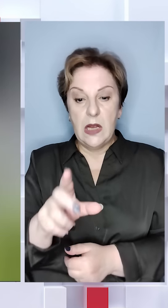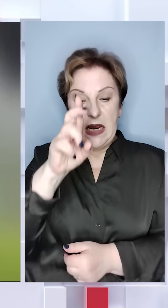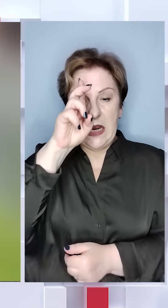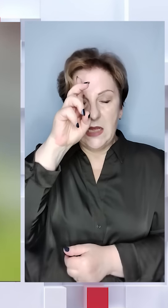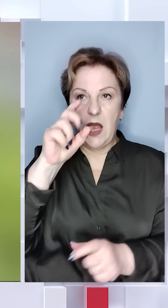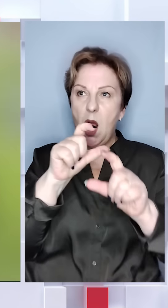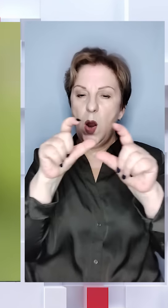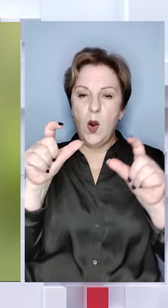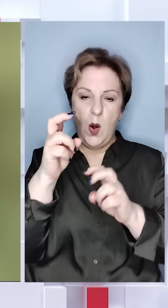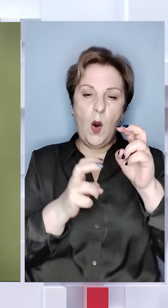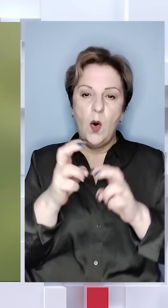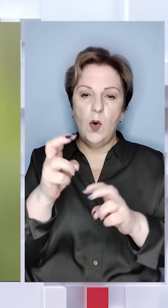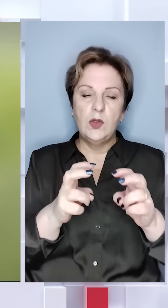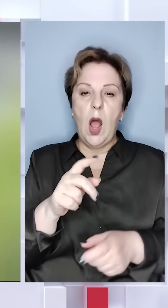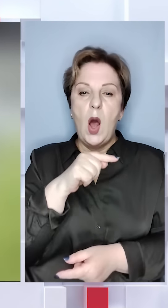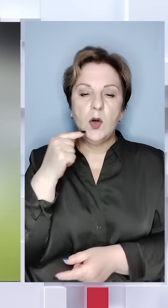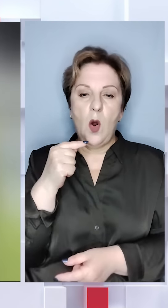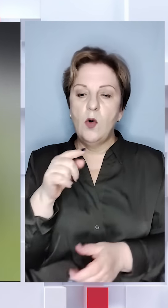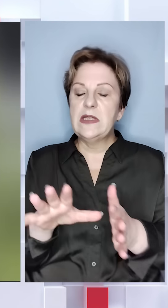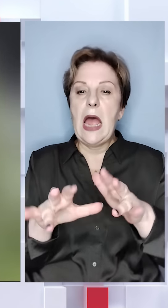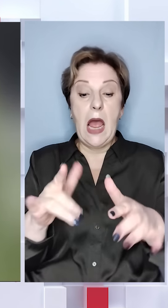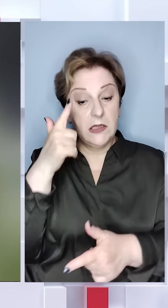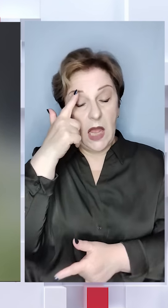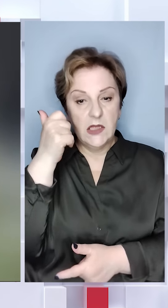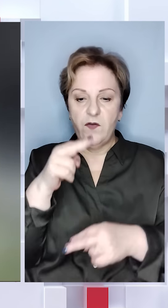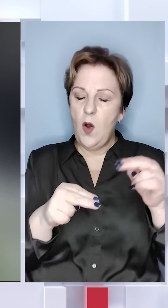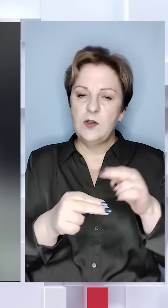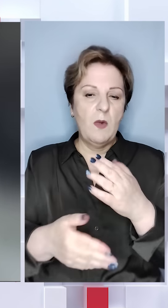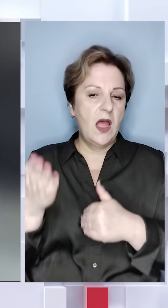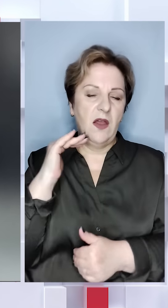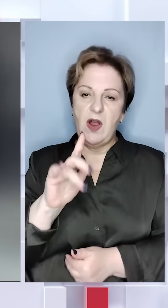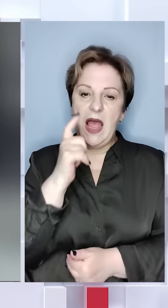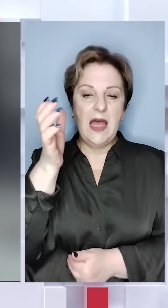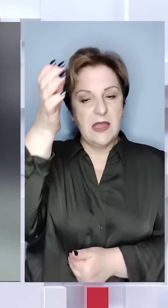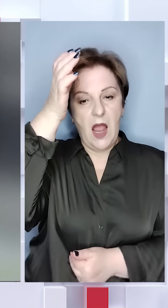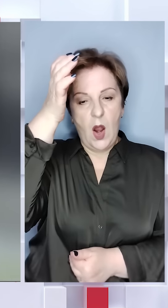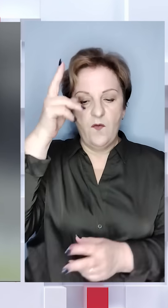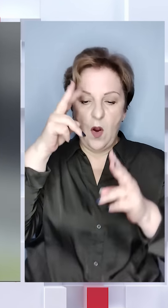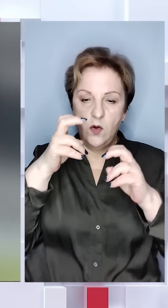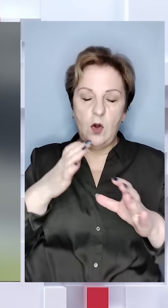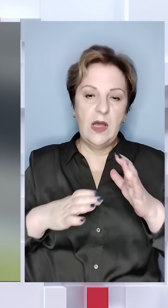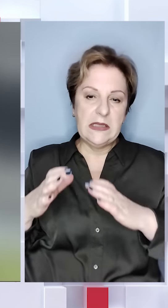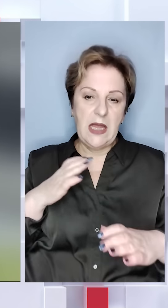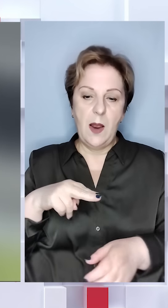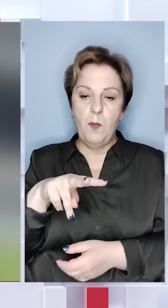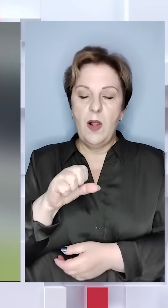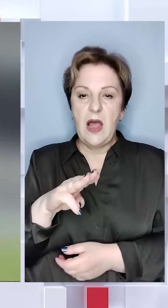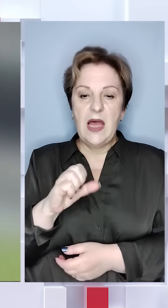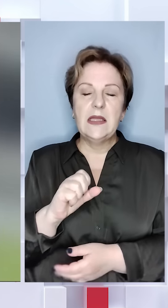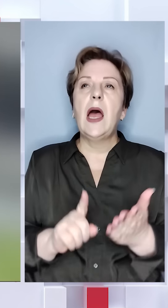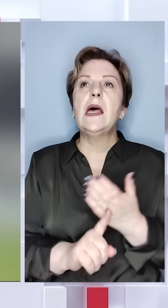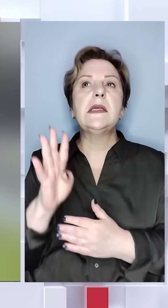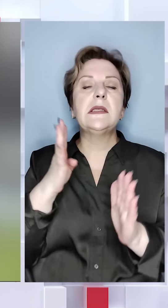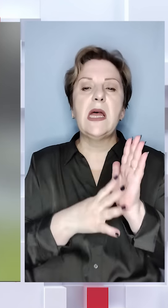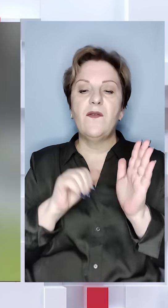Державний холдинг «Роселектроніка» одразу заявив, споруда давно не належить науково-дослідному інституту «Платан». Ще з 90